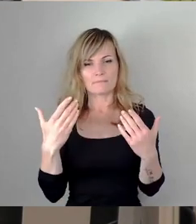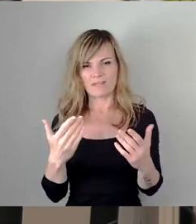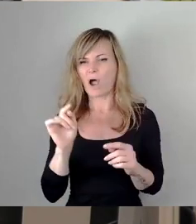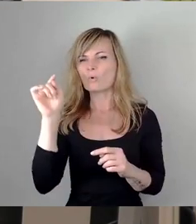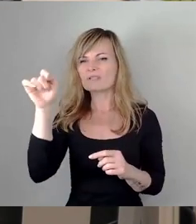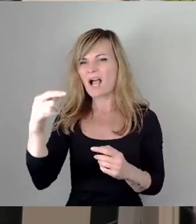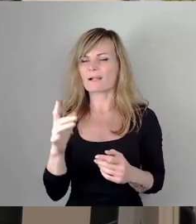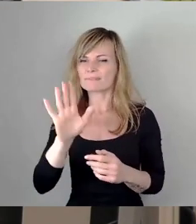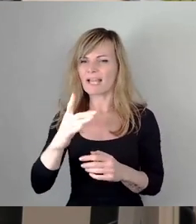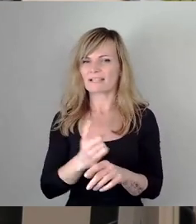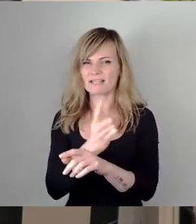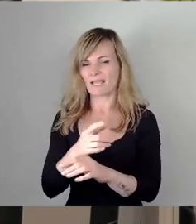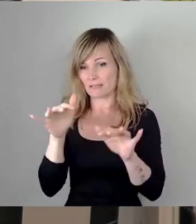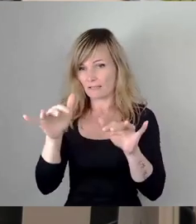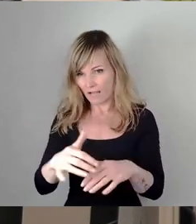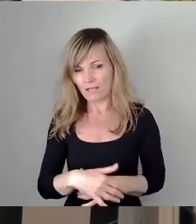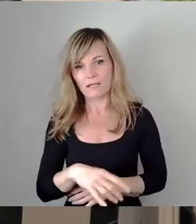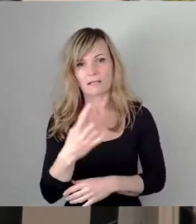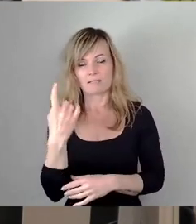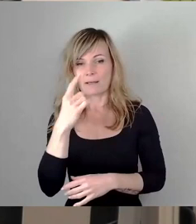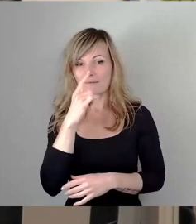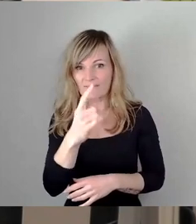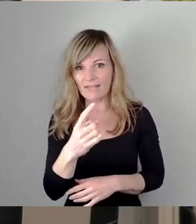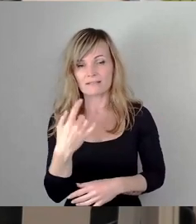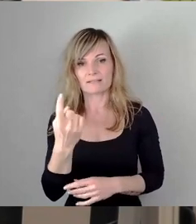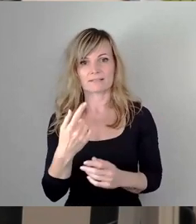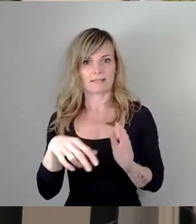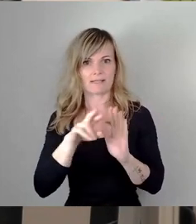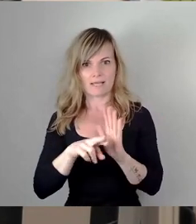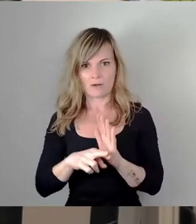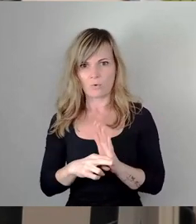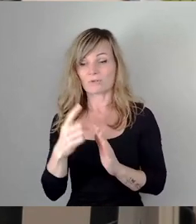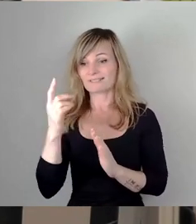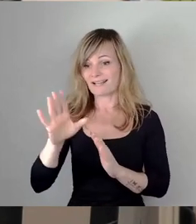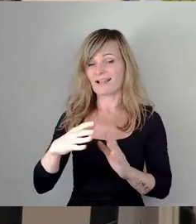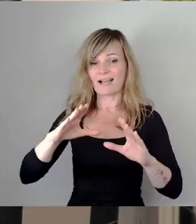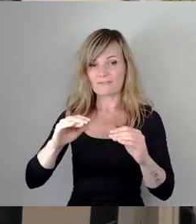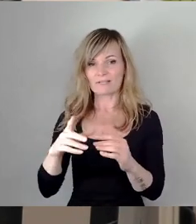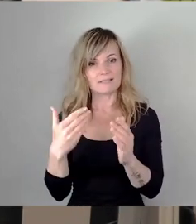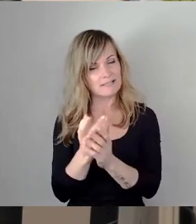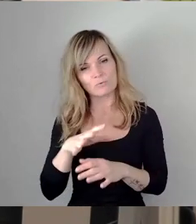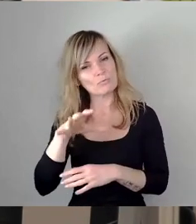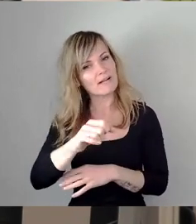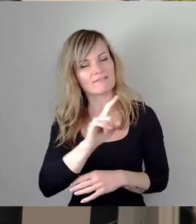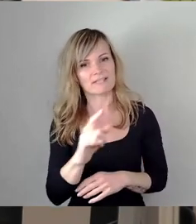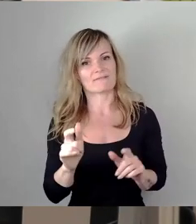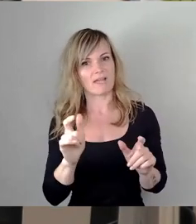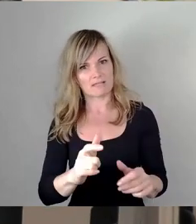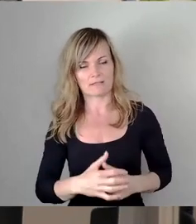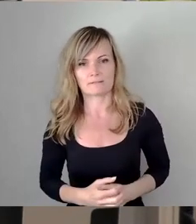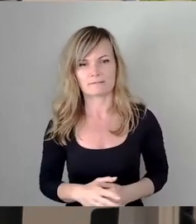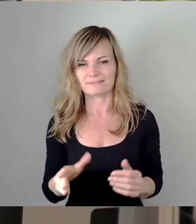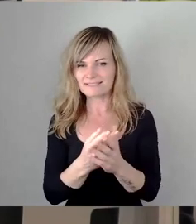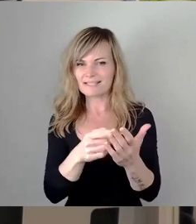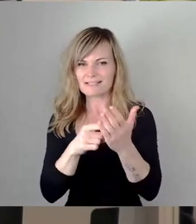Das heißt, selbst wenn man Ihre Regeln anwenden würde, hätte sie diesen Übergriff nicht verhindert. Und das zeigt diese ganze